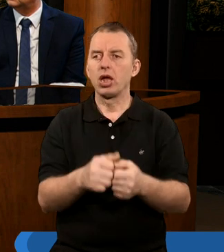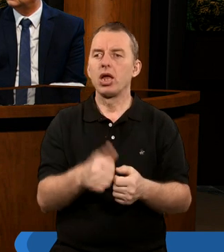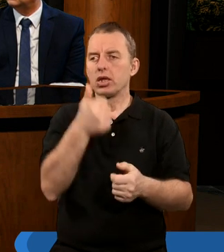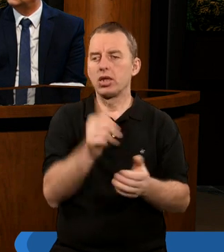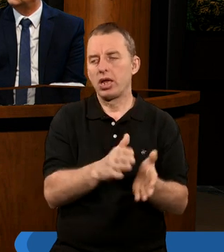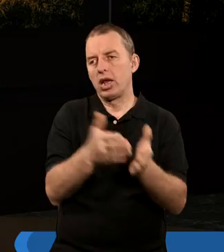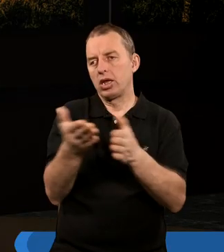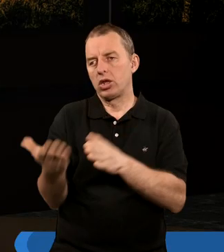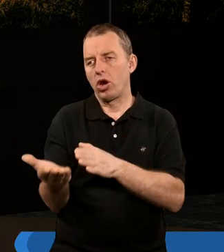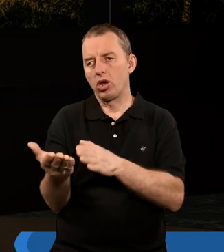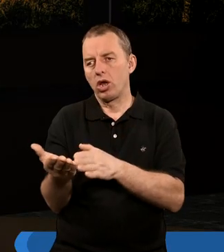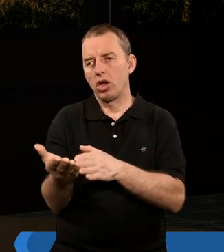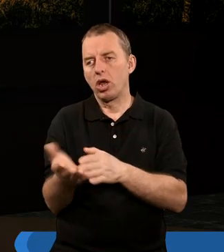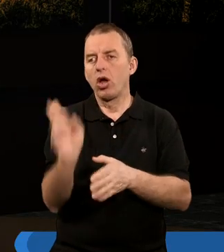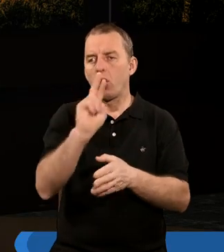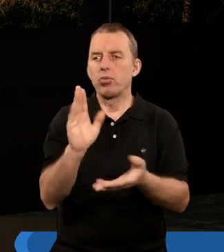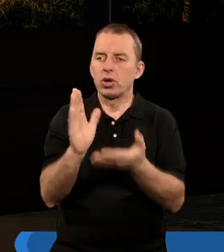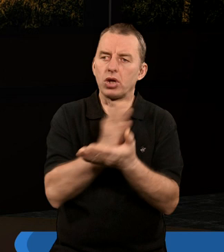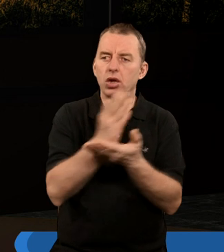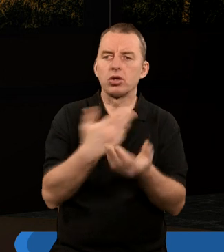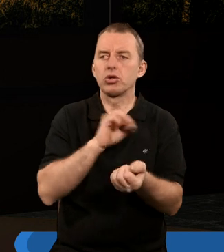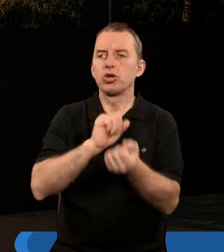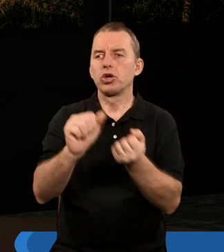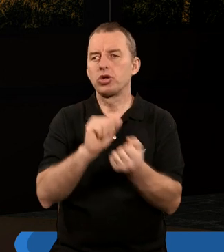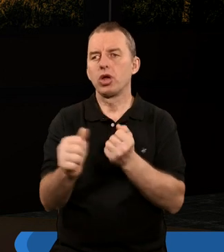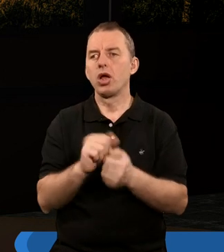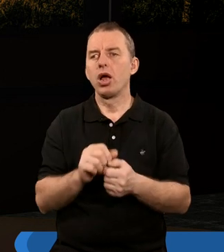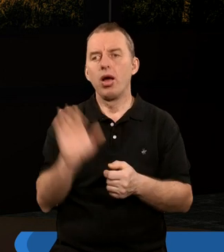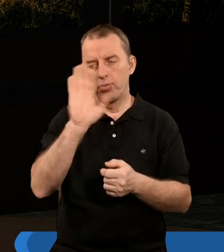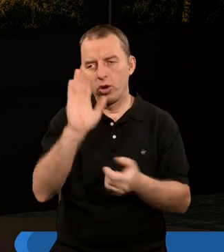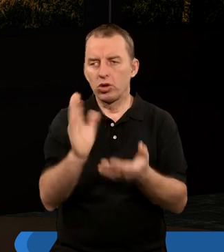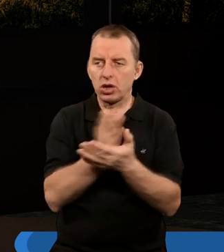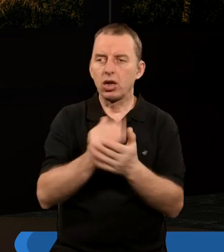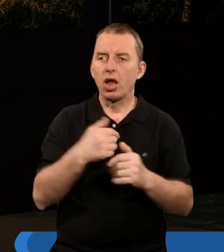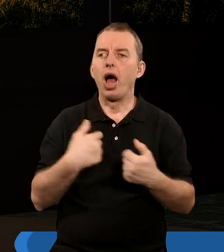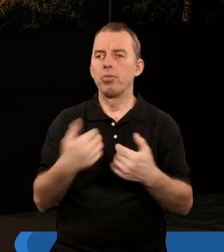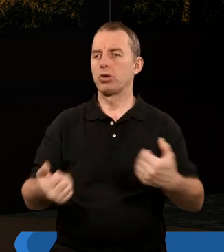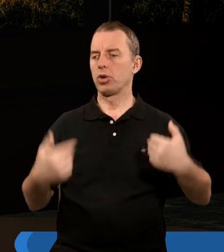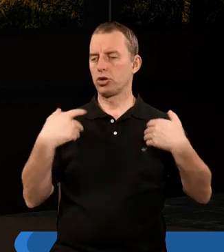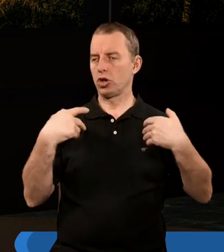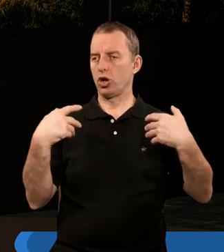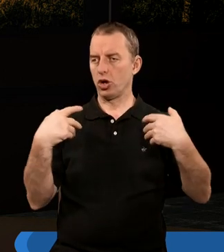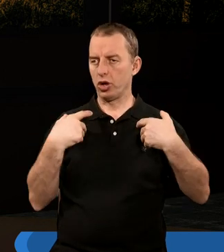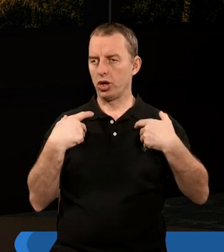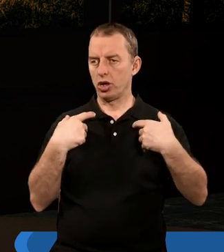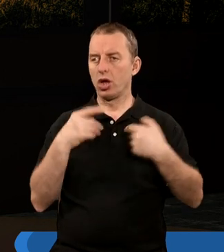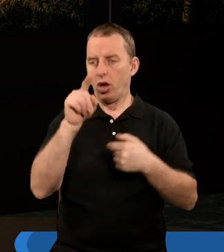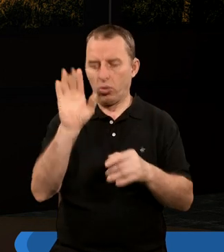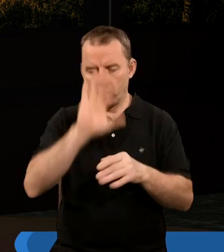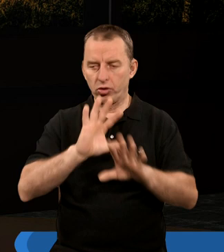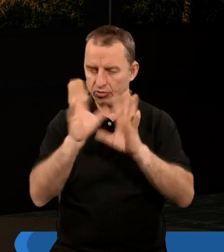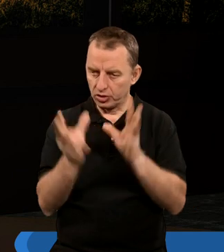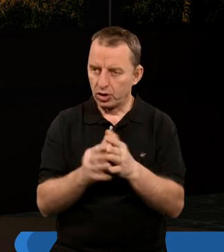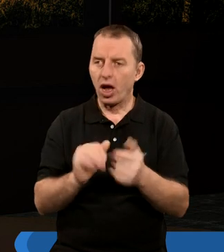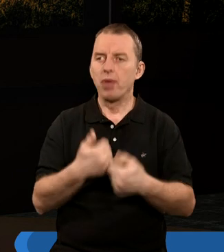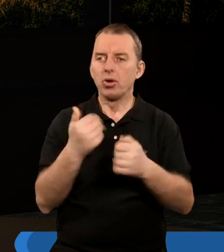z jednej strony przecież komu nas na tym zależy, żeby nas zniszczyć? Panu Bogu zależy na tym, żebyśmy żyli i On robi wszystko,